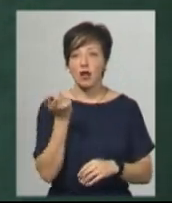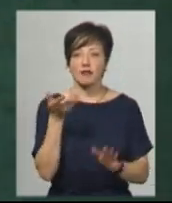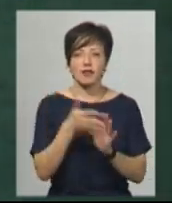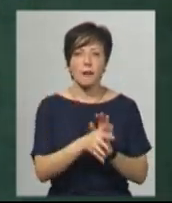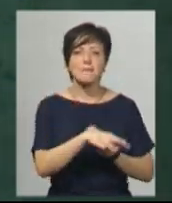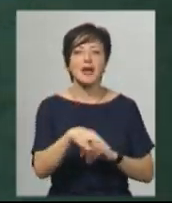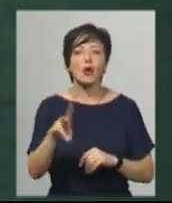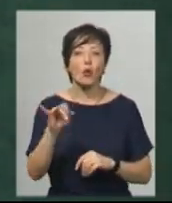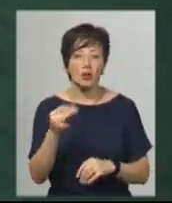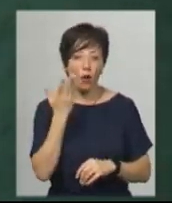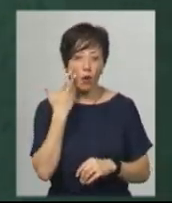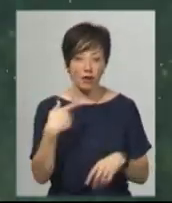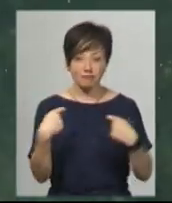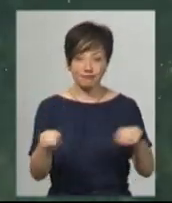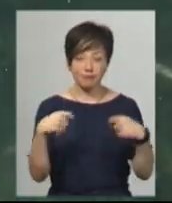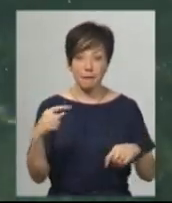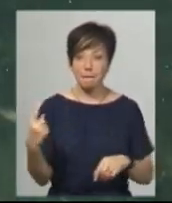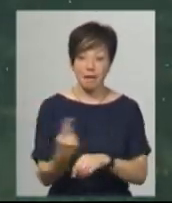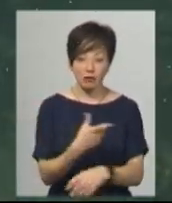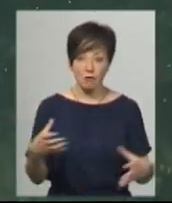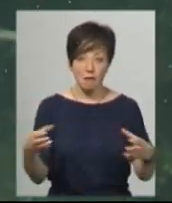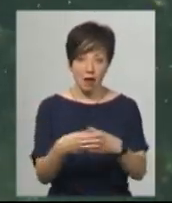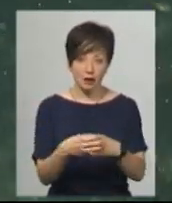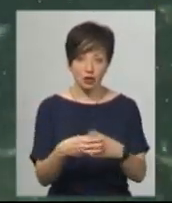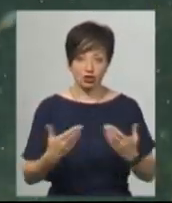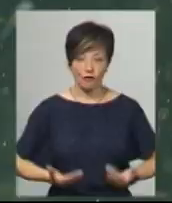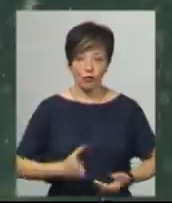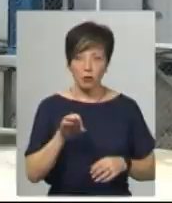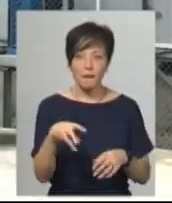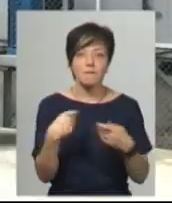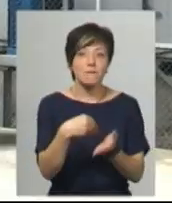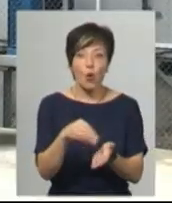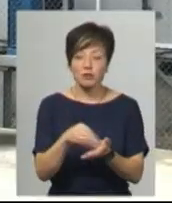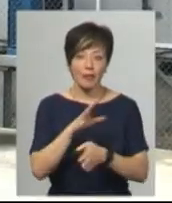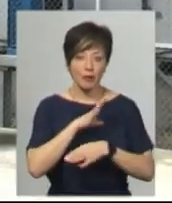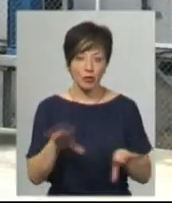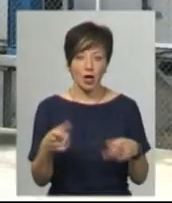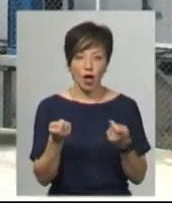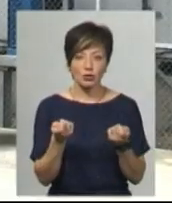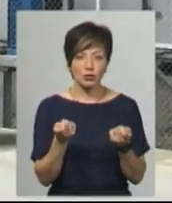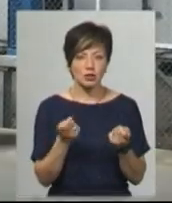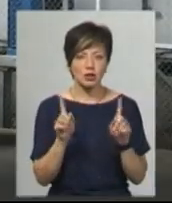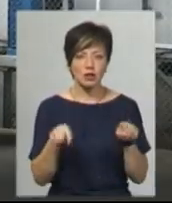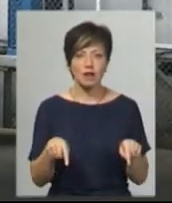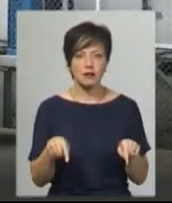мільйони, а коли настав час реалізовувати перші партії живого сума, окупців не було. Я чуть-чуть навіть